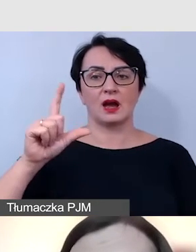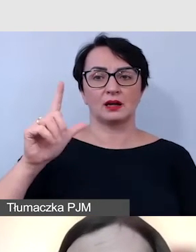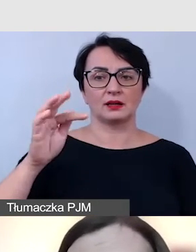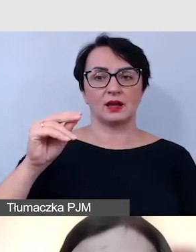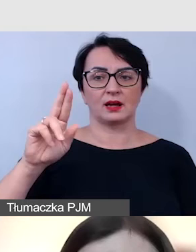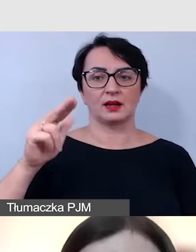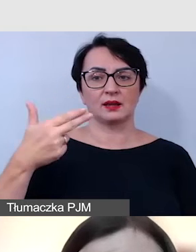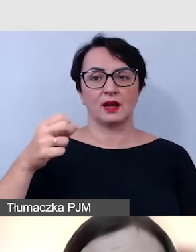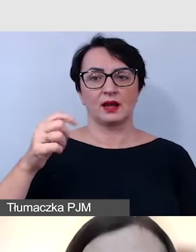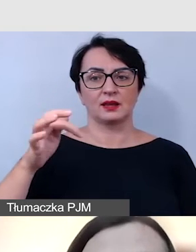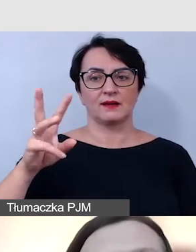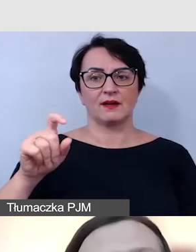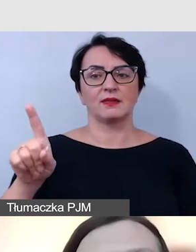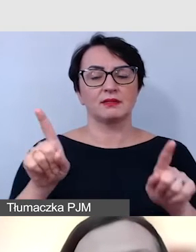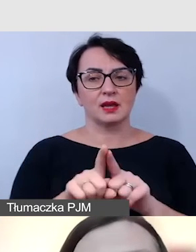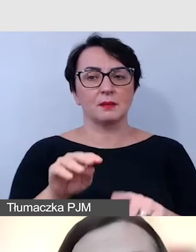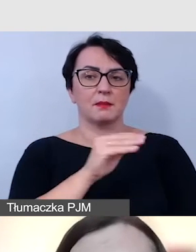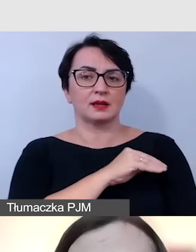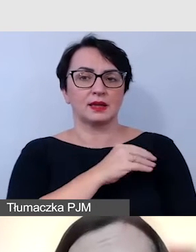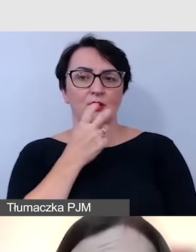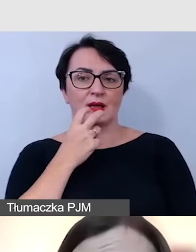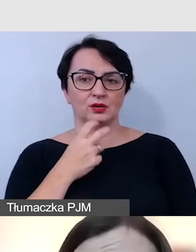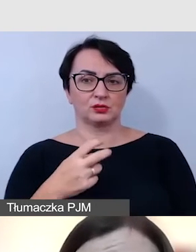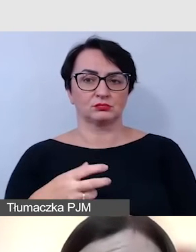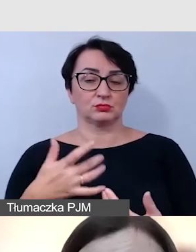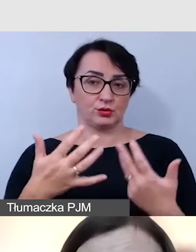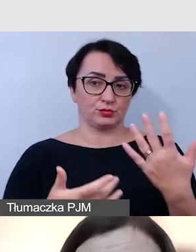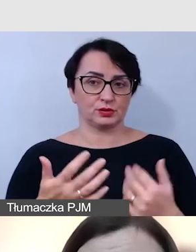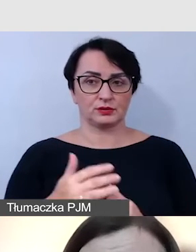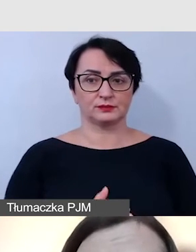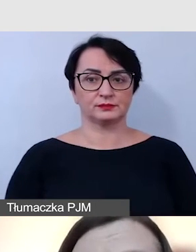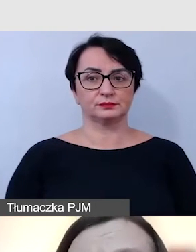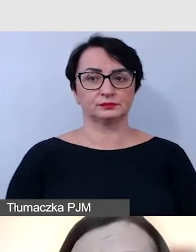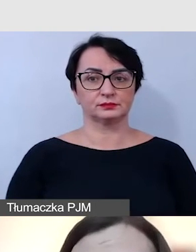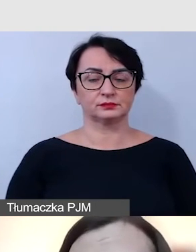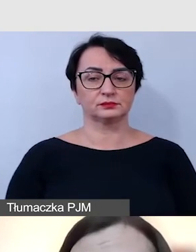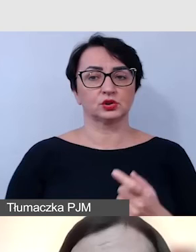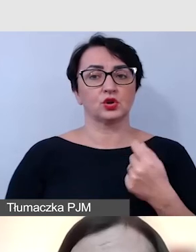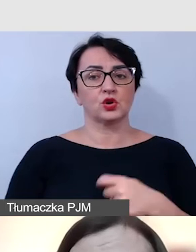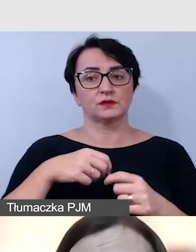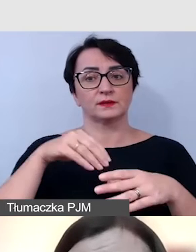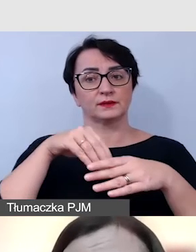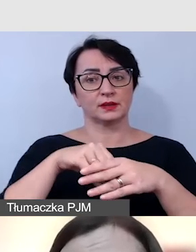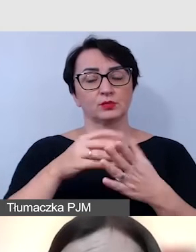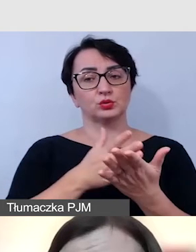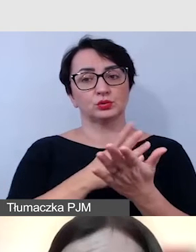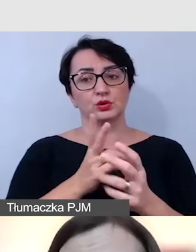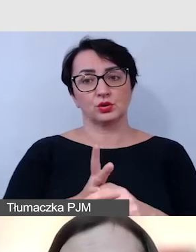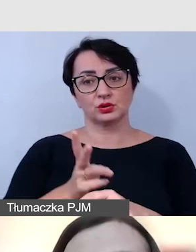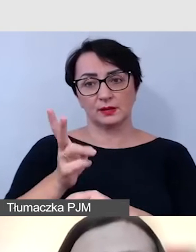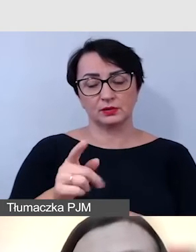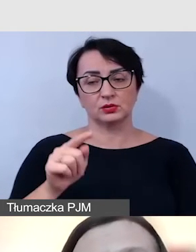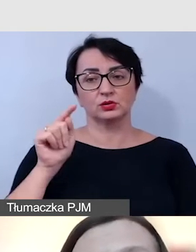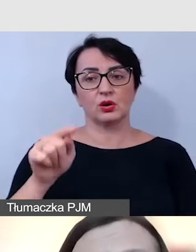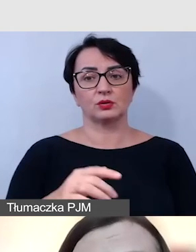materiały elektroniczne. Innym rozwiązaniem, które w ramach usług dostępnościowych mogą się